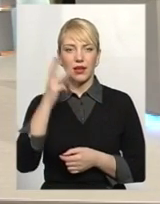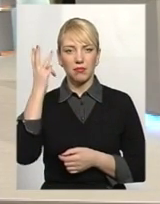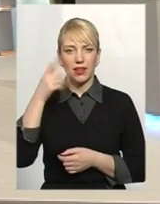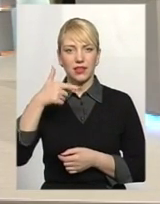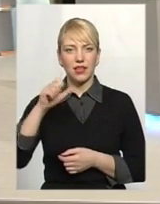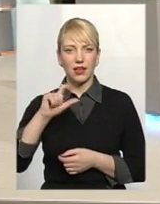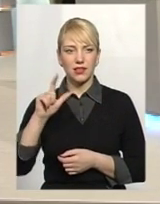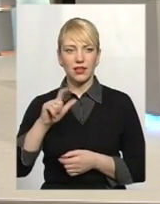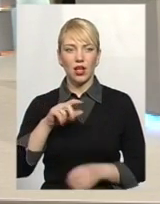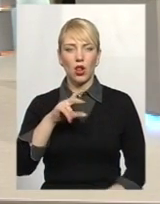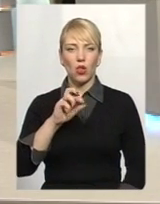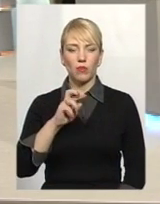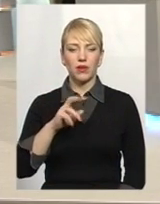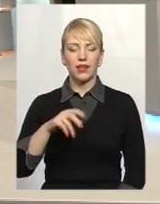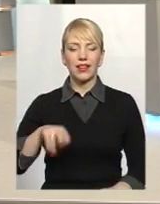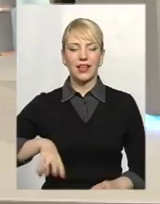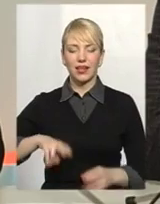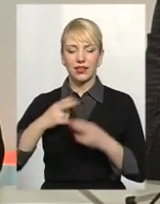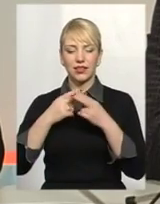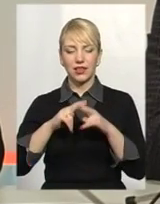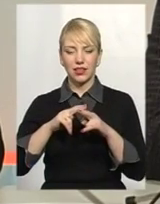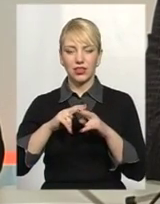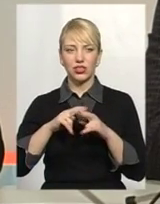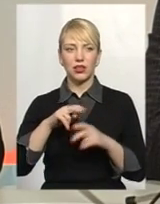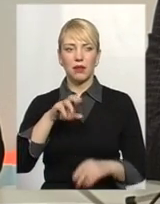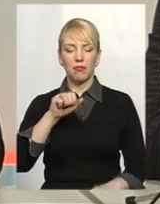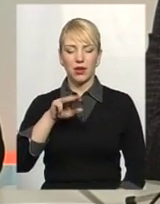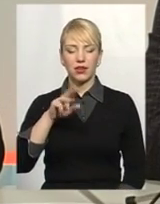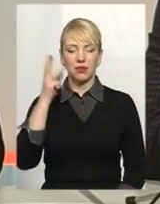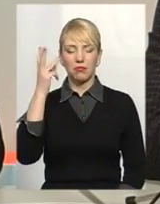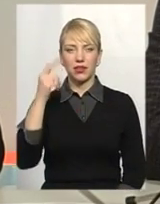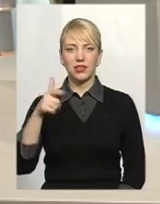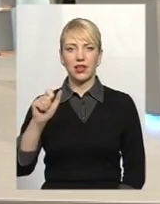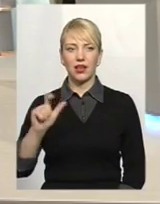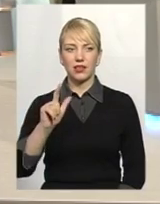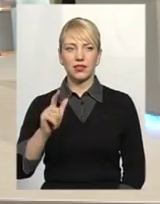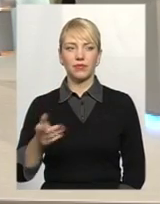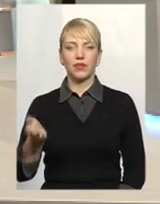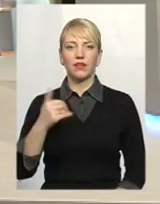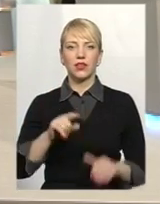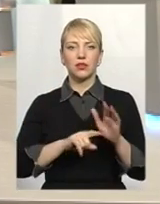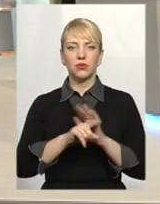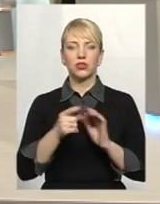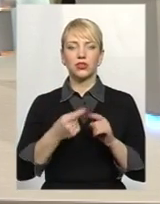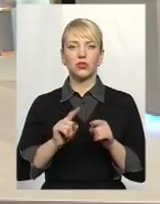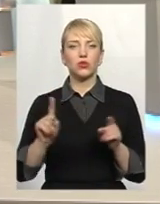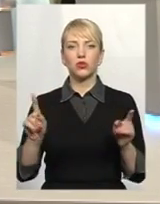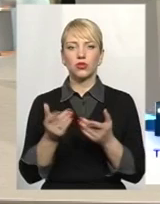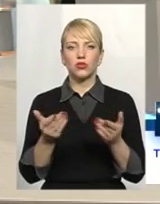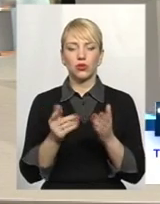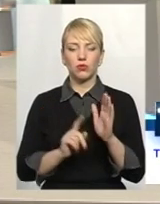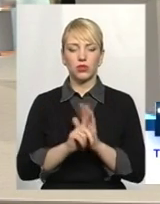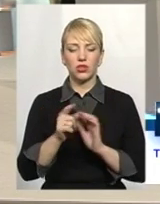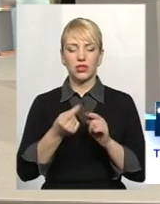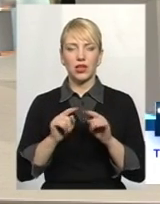Лоб, директор технічний ПАД «Хмельницьк-Хаз». Доброго дня. Давайте розпочнемо з того, що розпочалася ця акція.